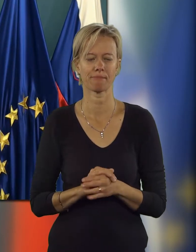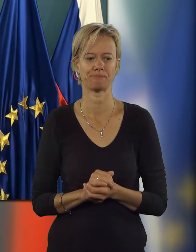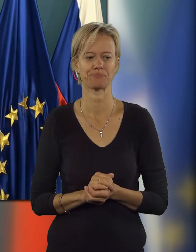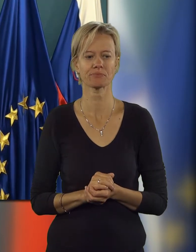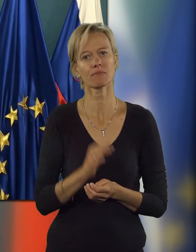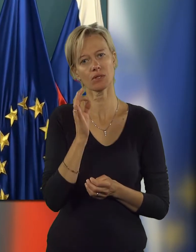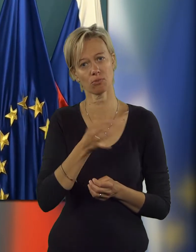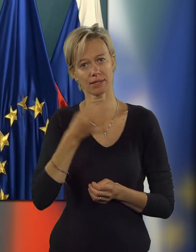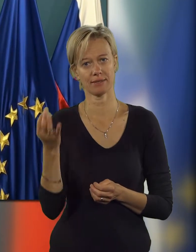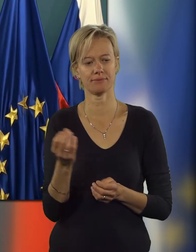Dober dan.